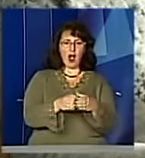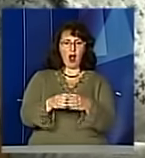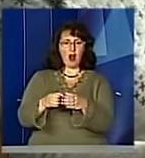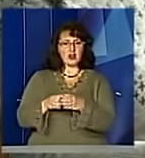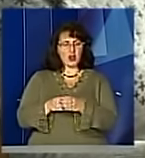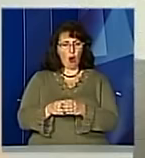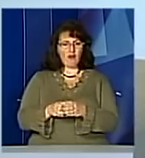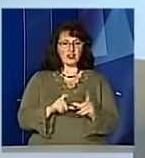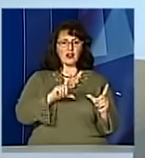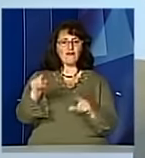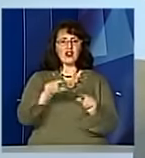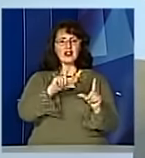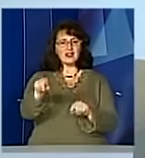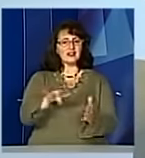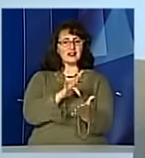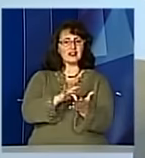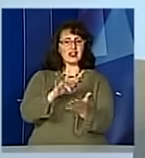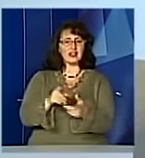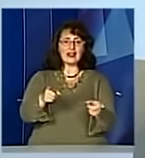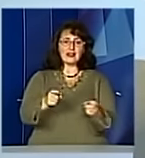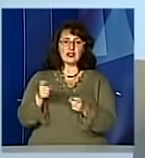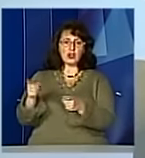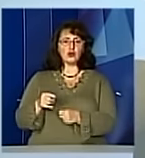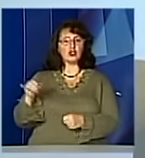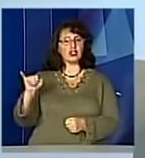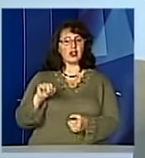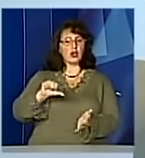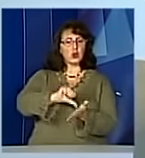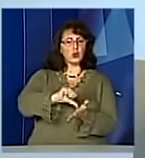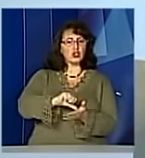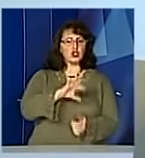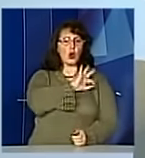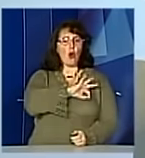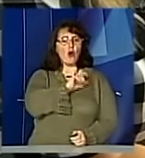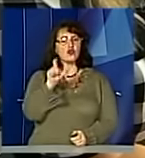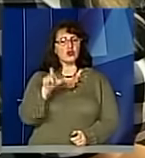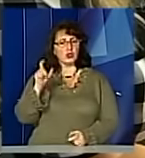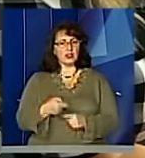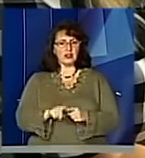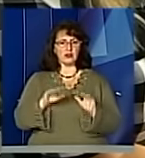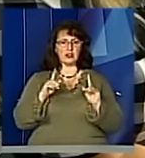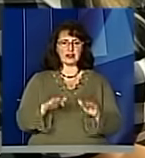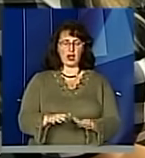консультаційні пункти про необхідні залучення та участі юристів у вищезгаданих заходах.